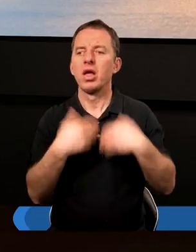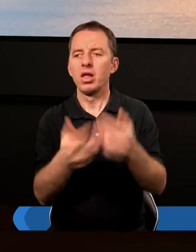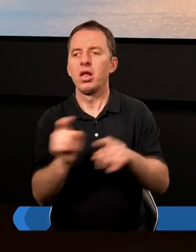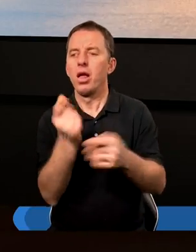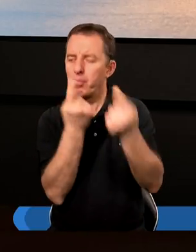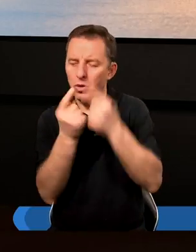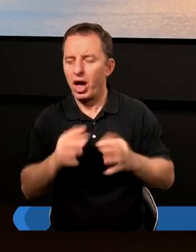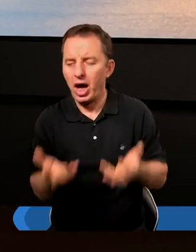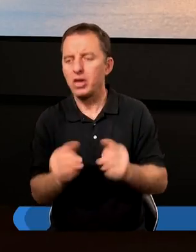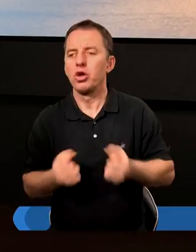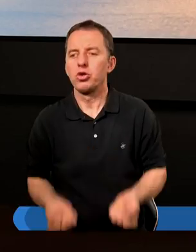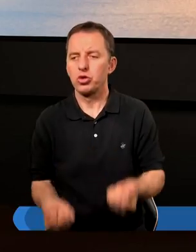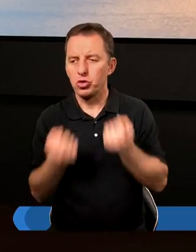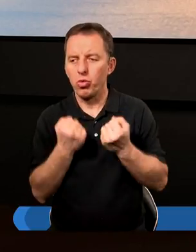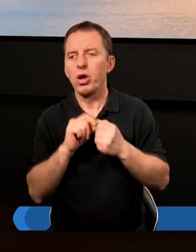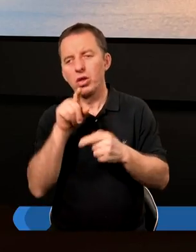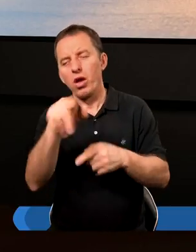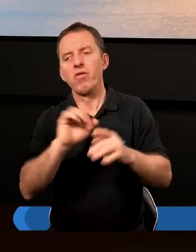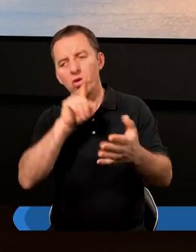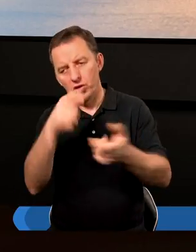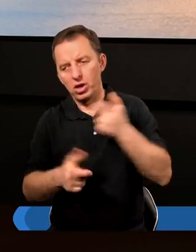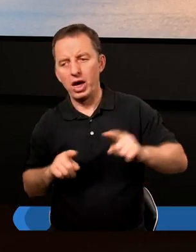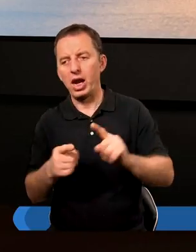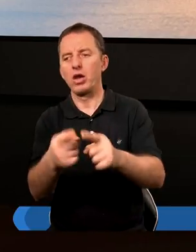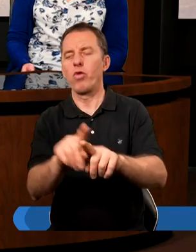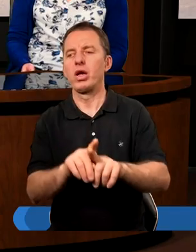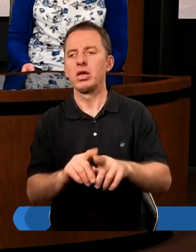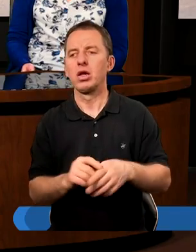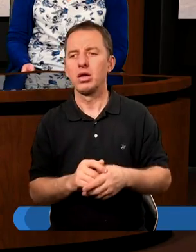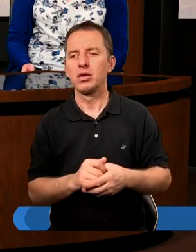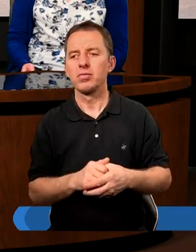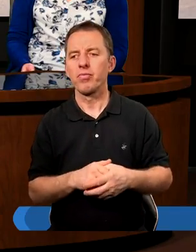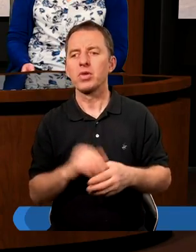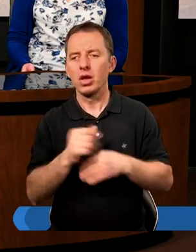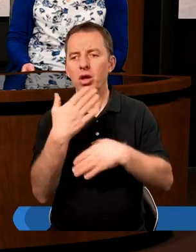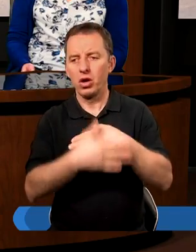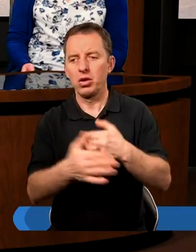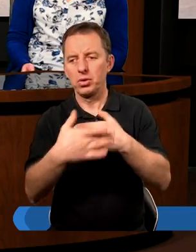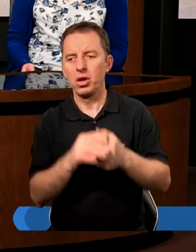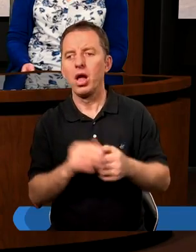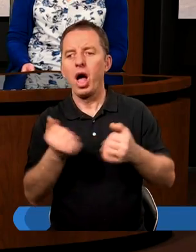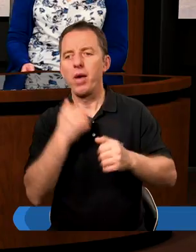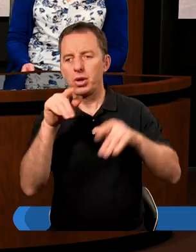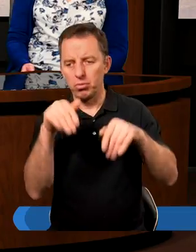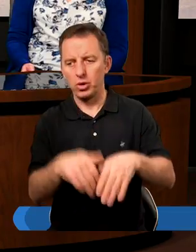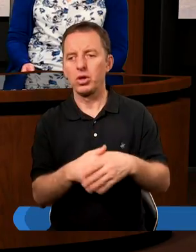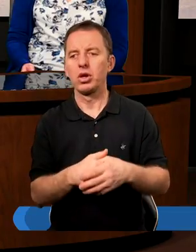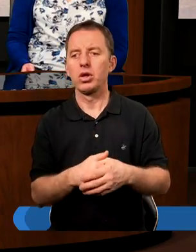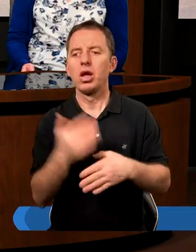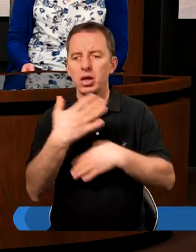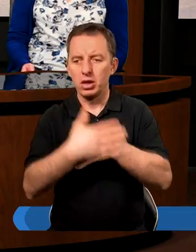ale daje też mi motywację, chęć i siły, żeby tak właśnie się stało. Powoli czas dobiega końca. Chciałbym, żebyśmy